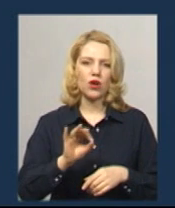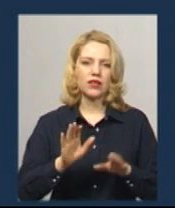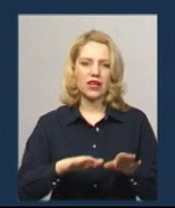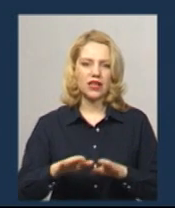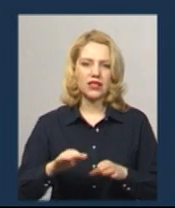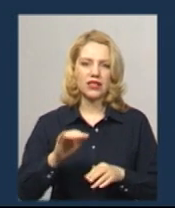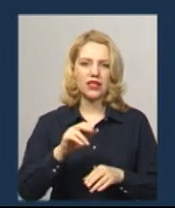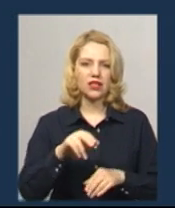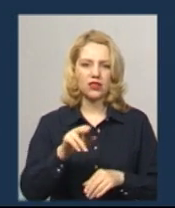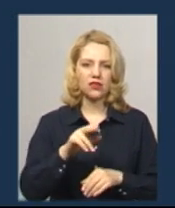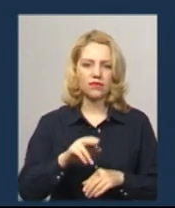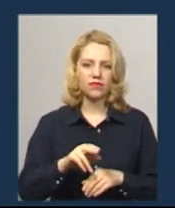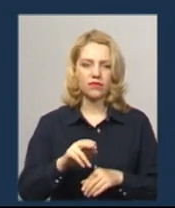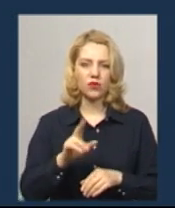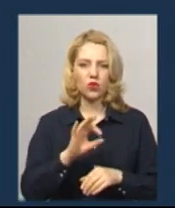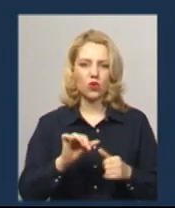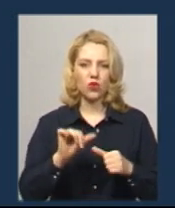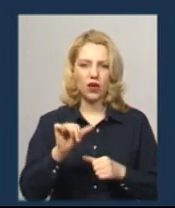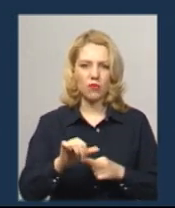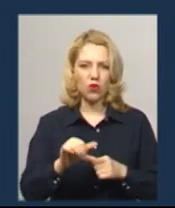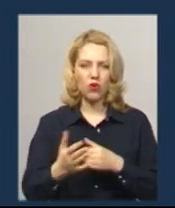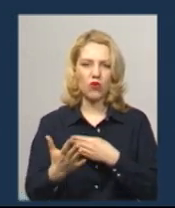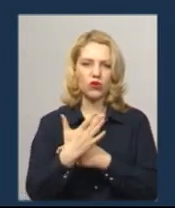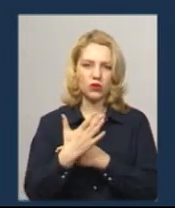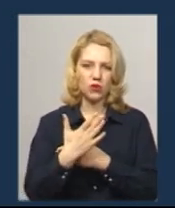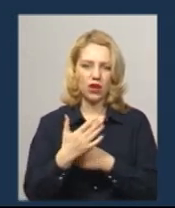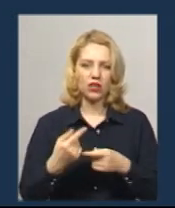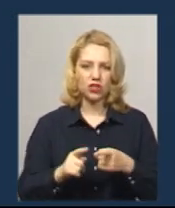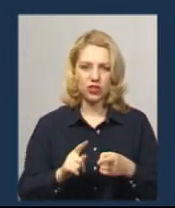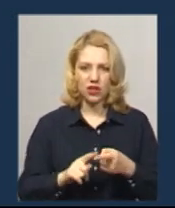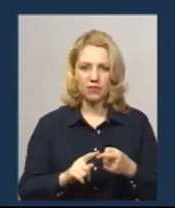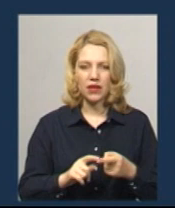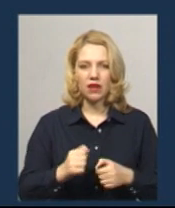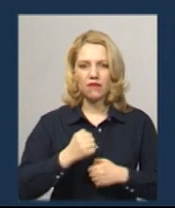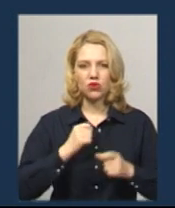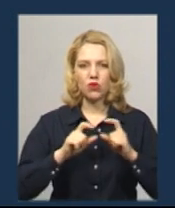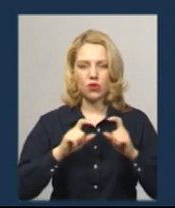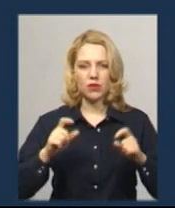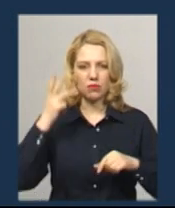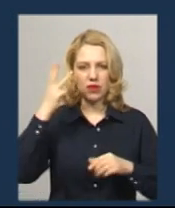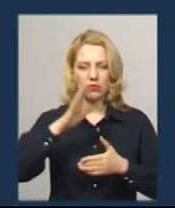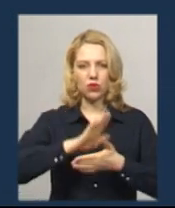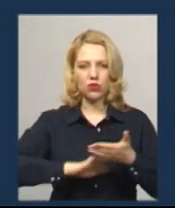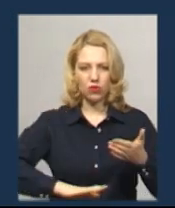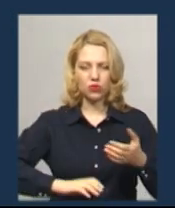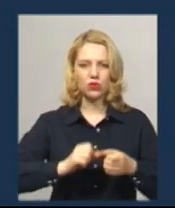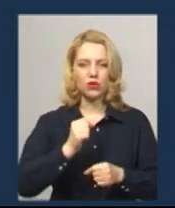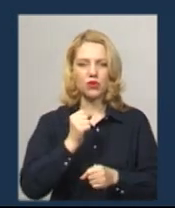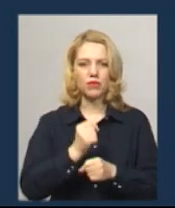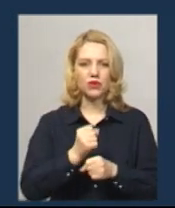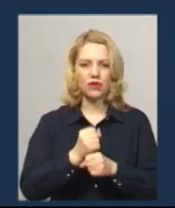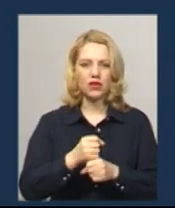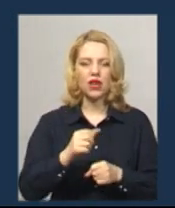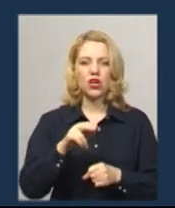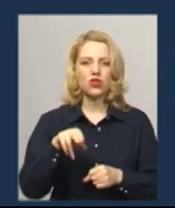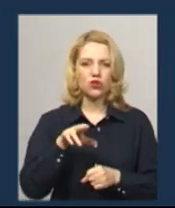та обласних збірних пунктів до окремого розпорядження. Натомість військові комісаріати Хмельниччини продовжують роботи з військово обліковими